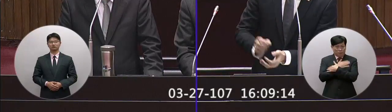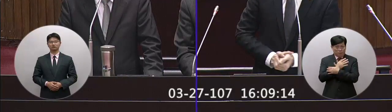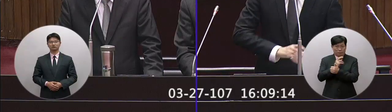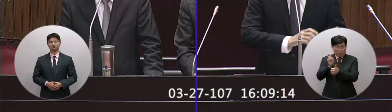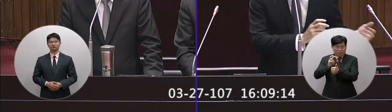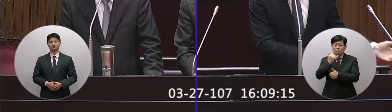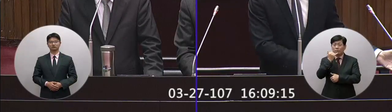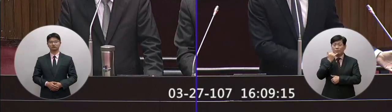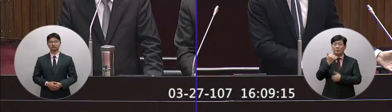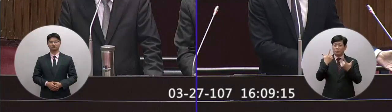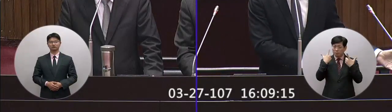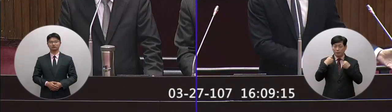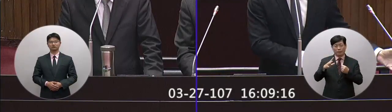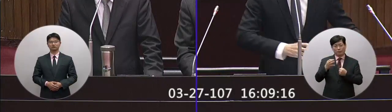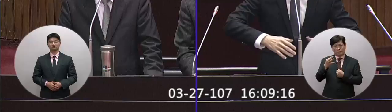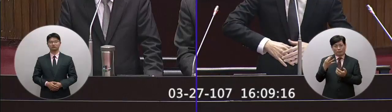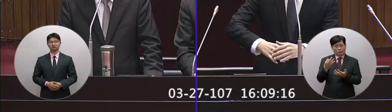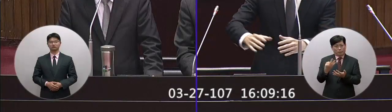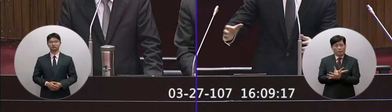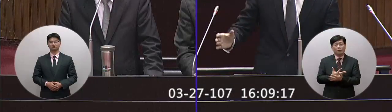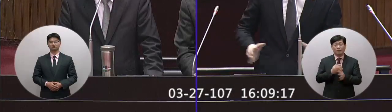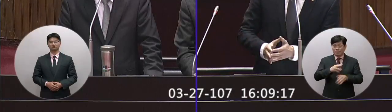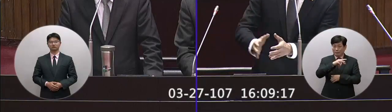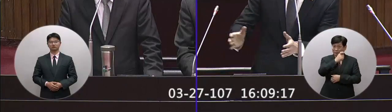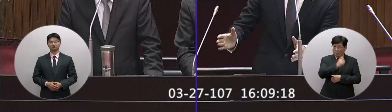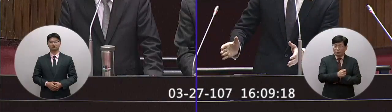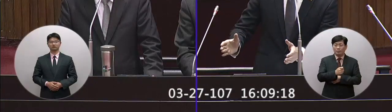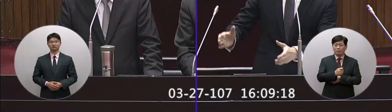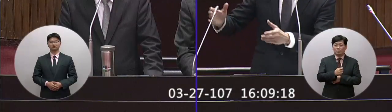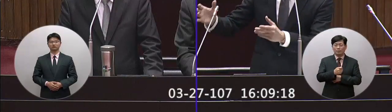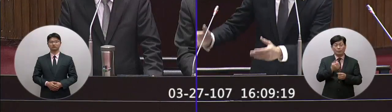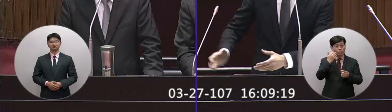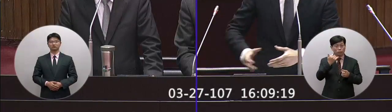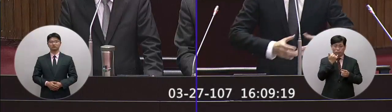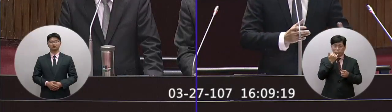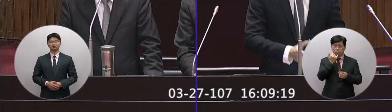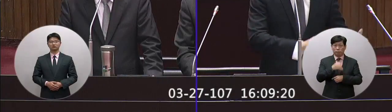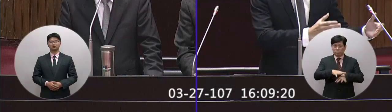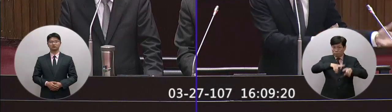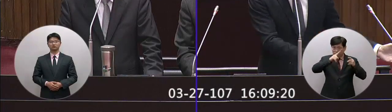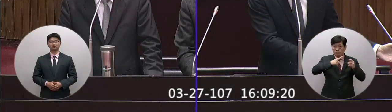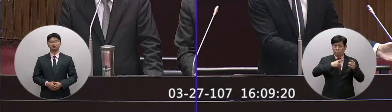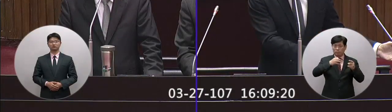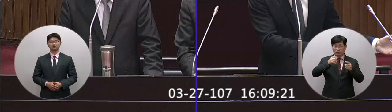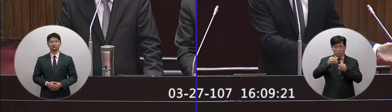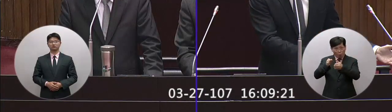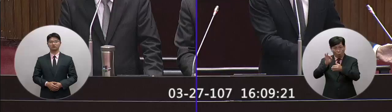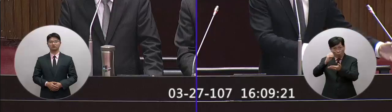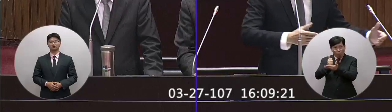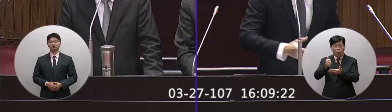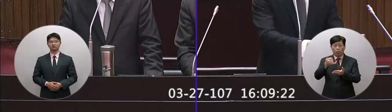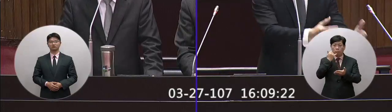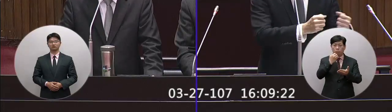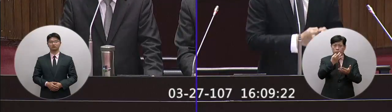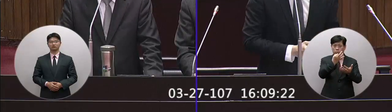但是可能本來是沒有經費所以我們這個三百億應該是說多少錢如果有優先如果有這種地方需要經